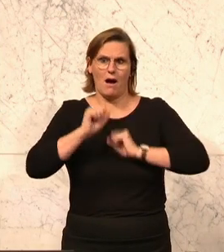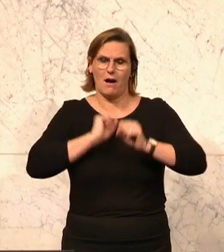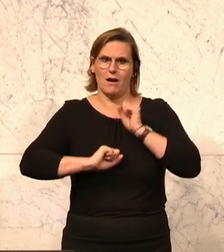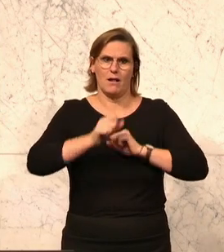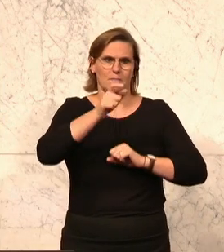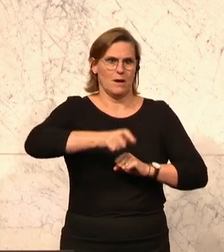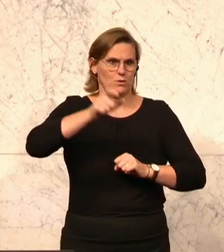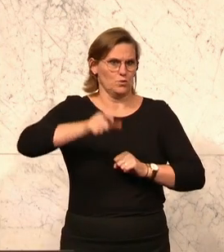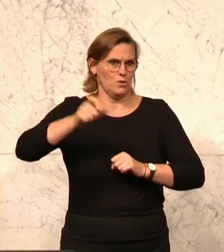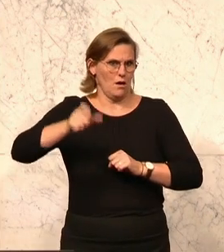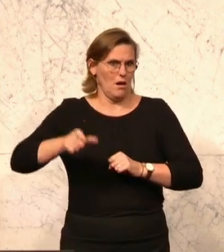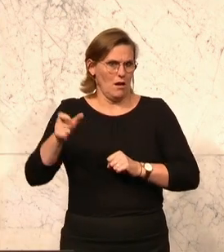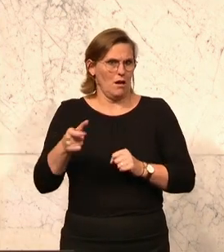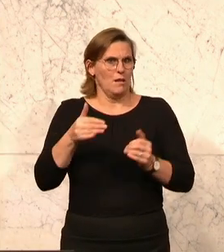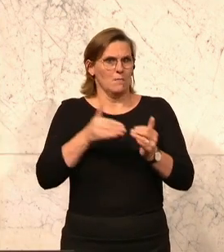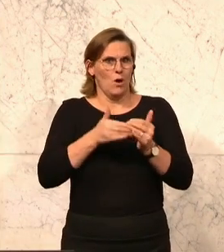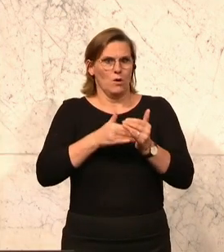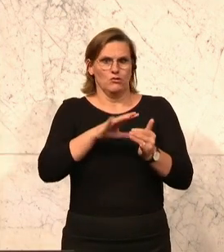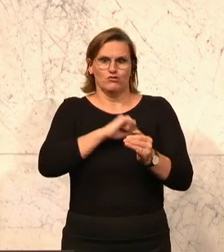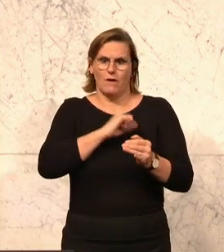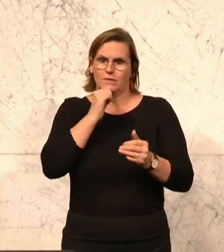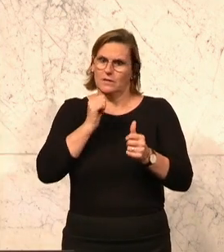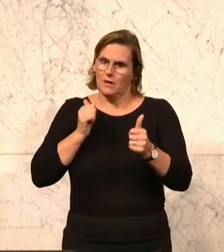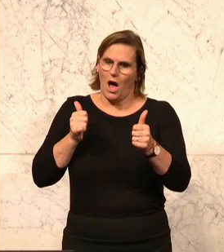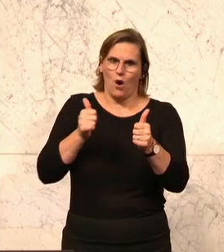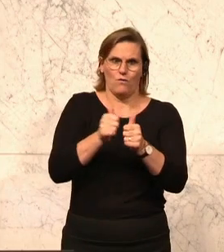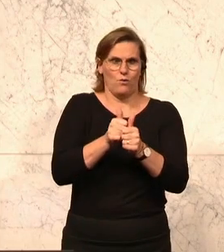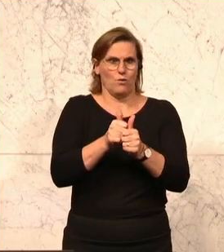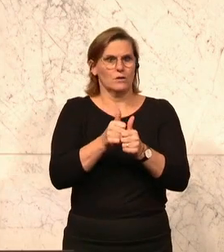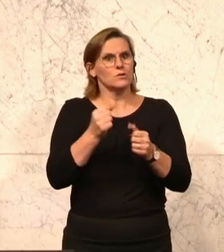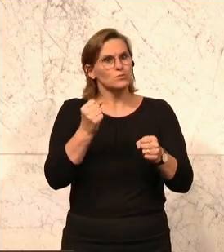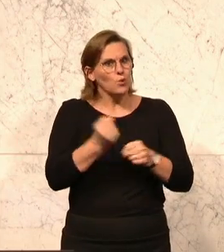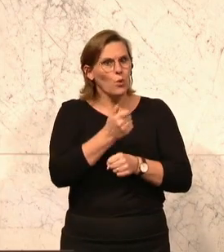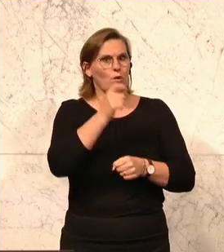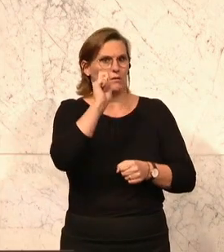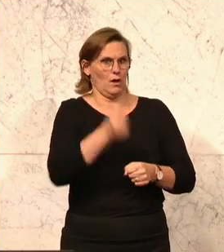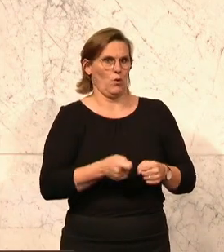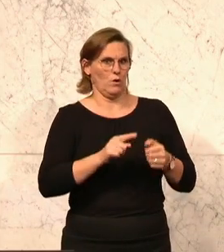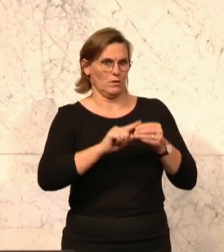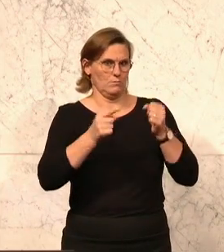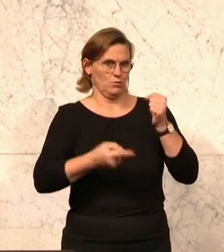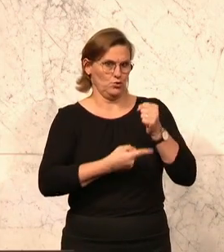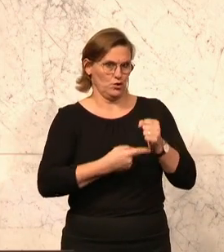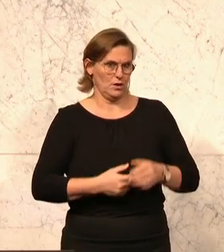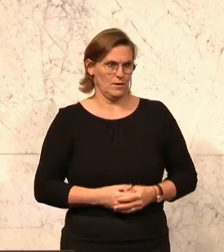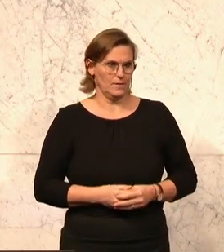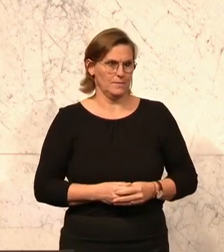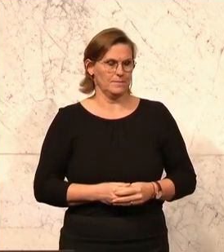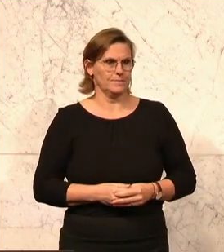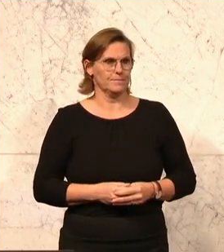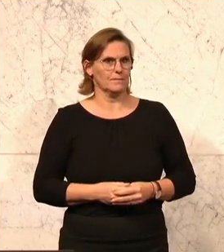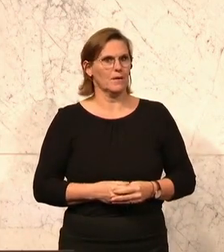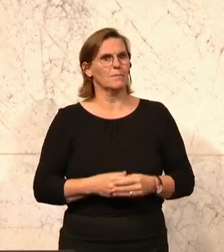man notwendig bräuchte, der gelingt nicht trotz Rekordbudgets. Und meine Damen und Herren, was halt fehlt, ist ein anderer